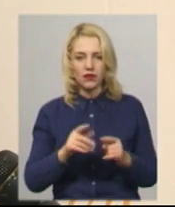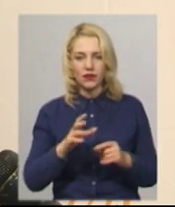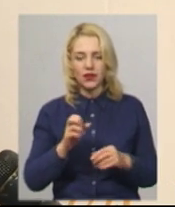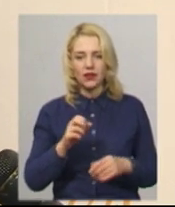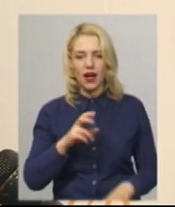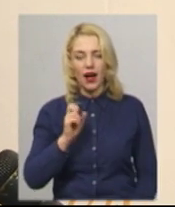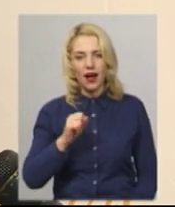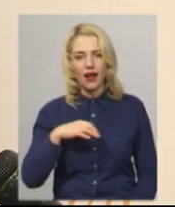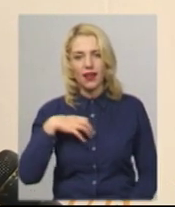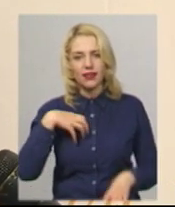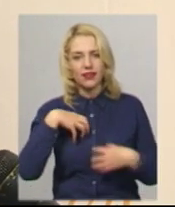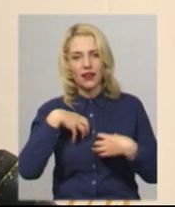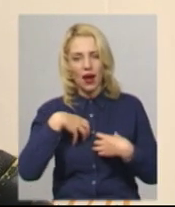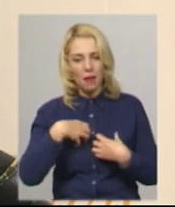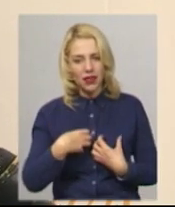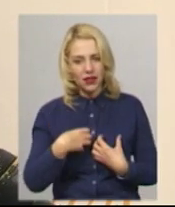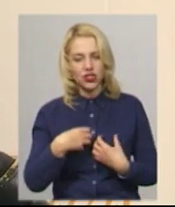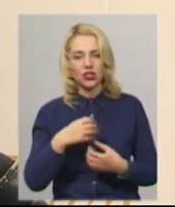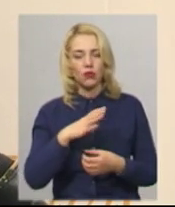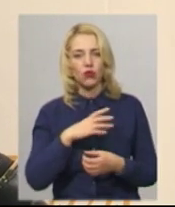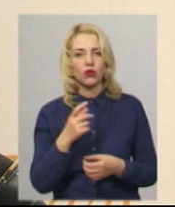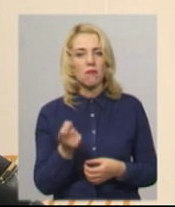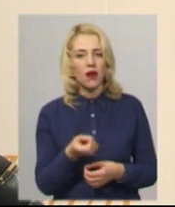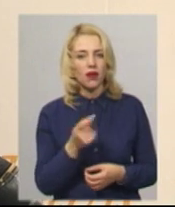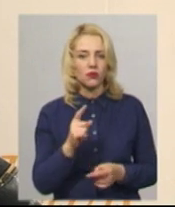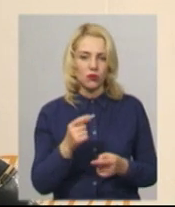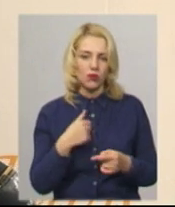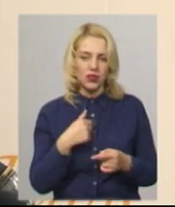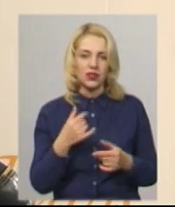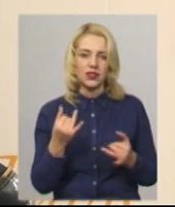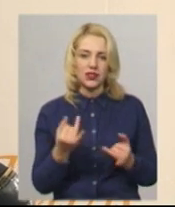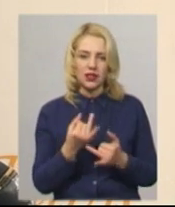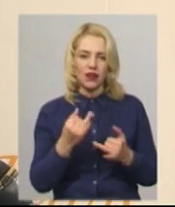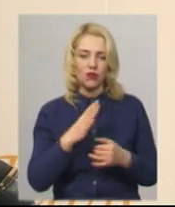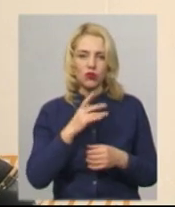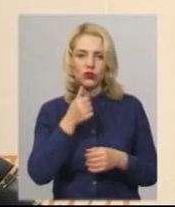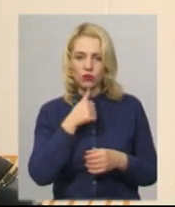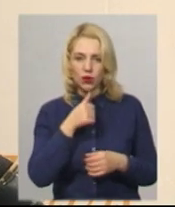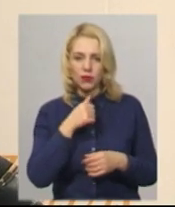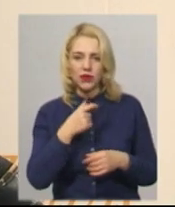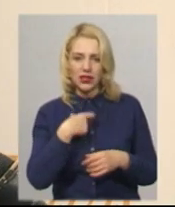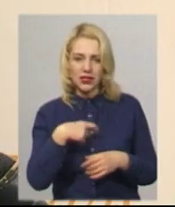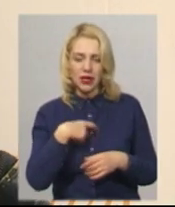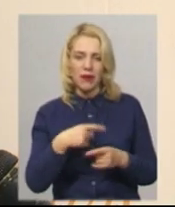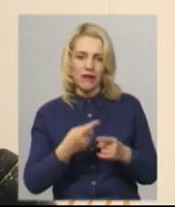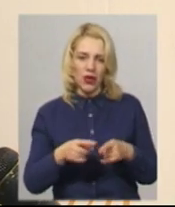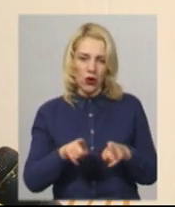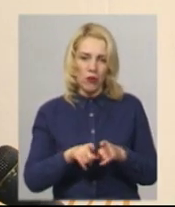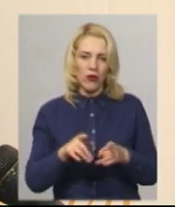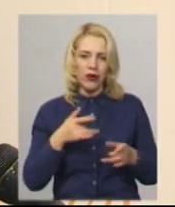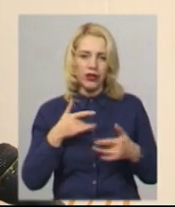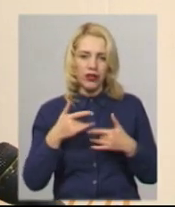драматичних було дуже мало. тому мені дуже цікаво було спробувати себе саме в такому